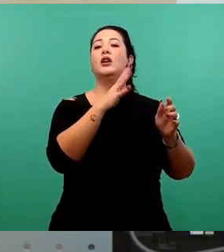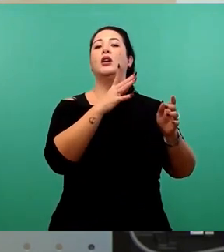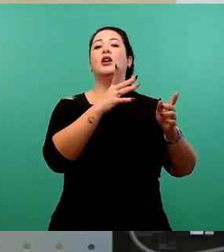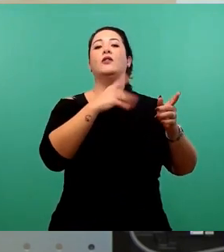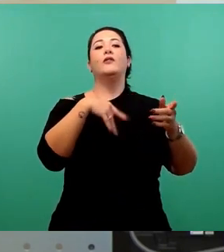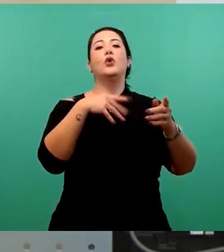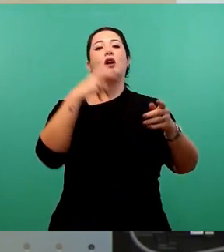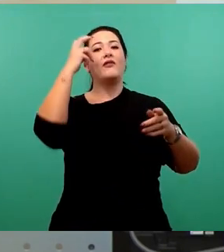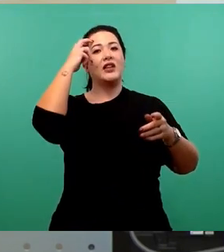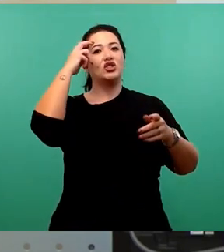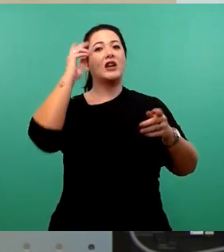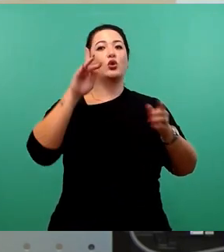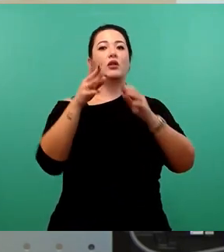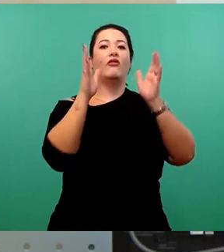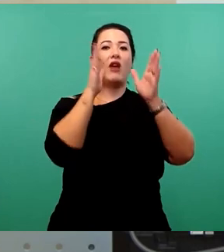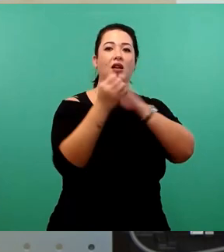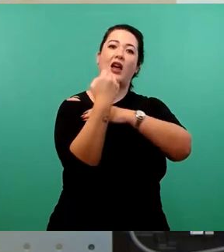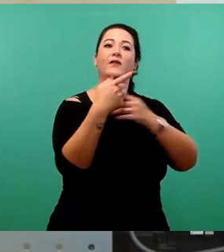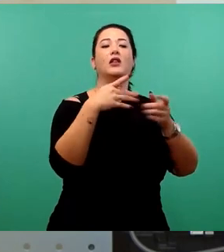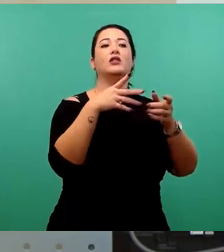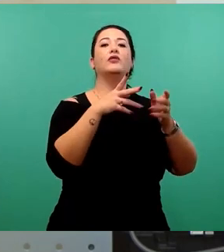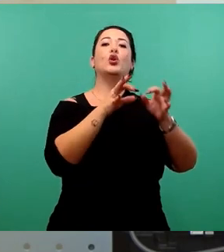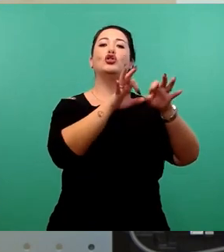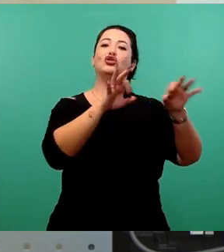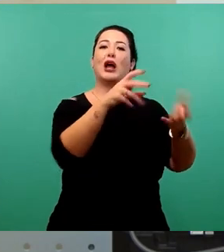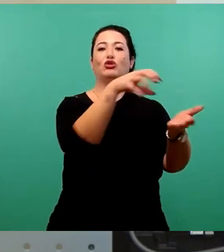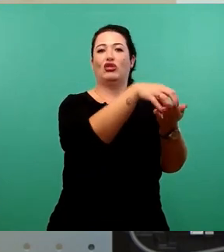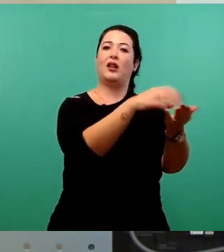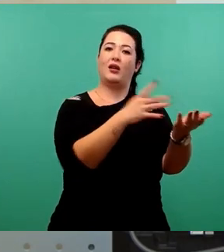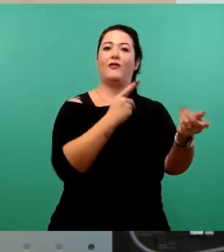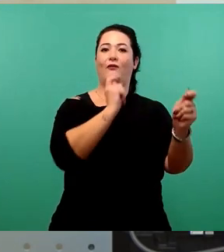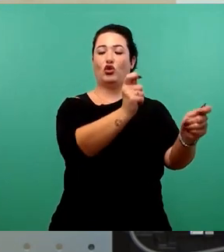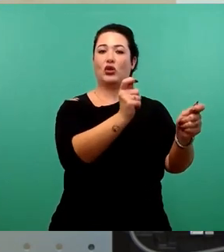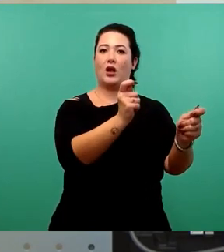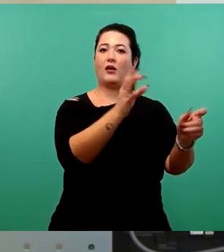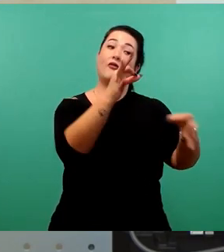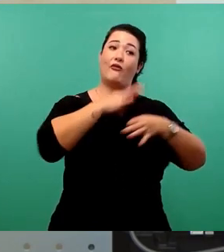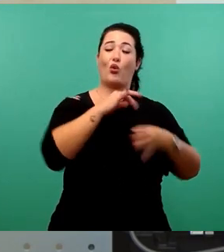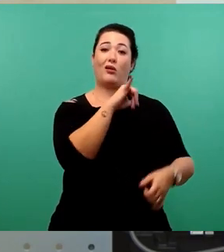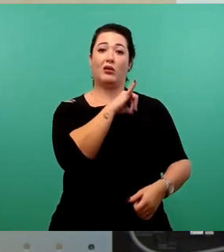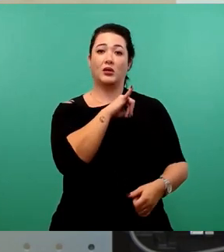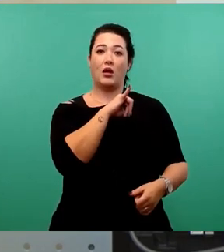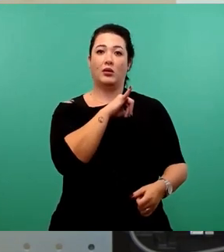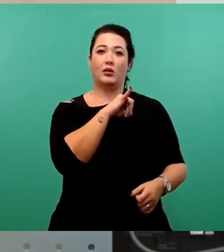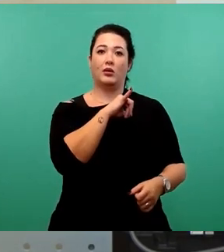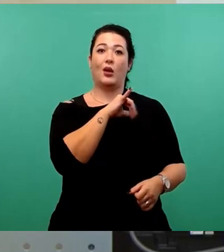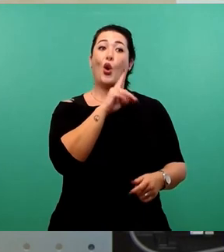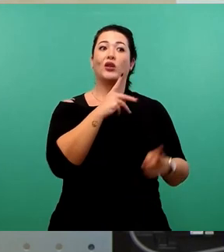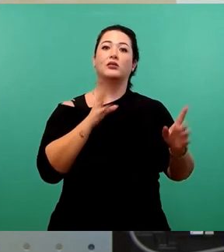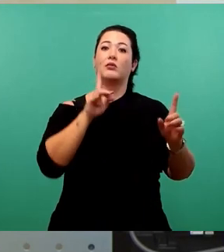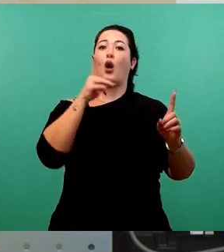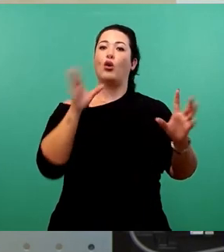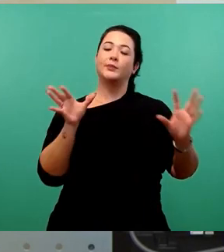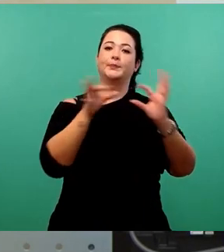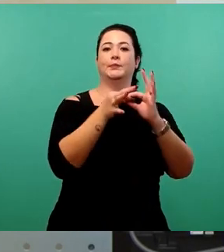Fachkräfte vor. Ich kann an der Stelle nur sagen, ich finde das einen sehr interessanten Gedanken und er knüpft letztendlich auch an das an, was wir